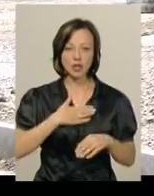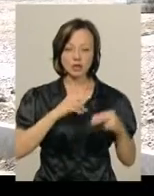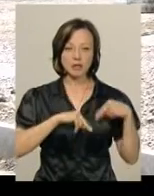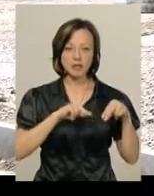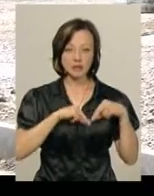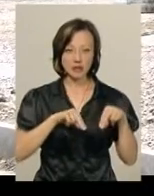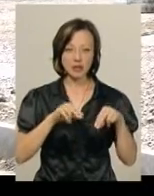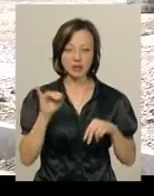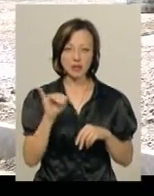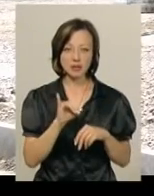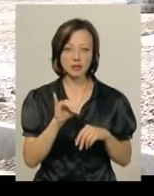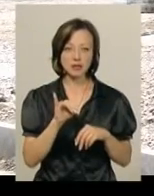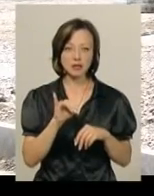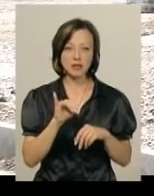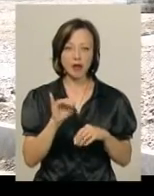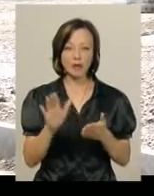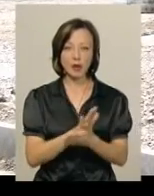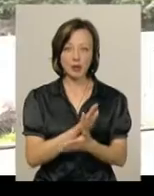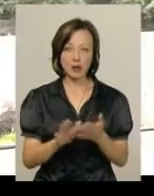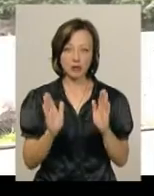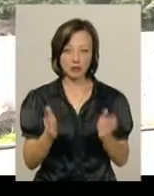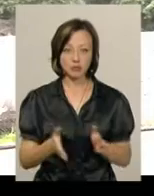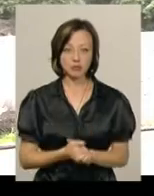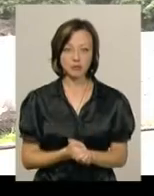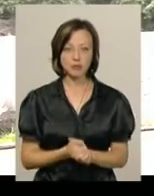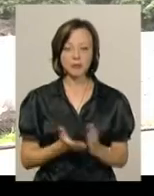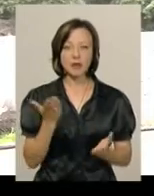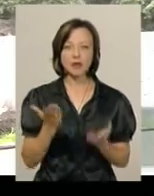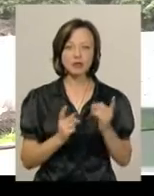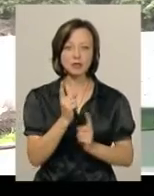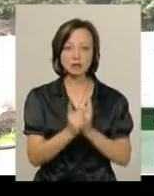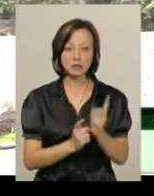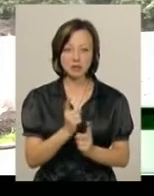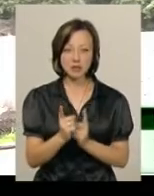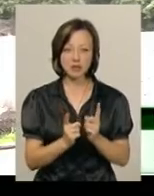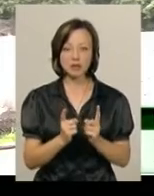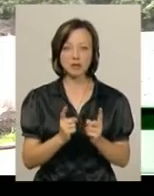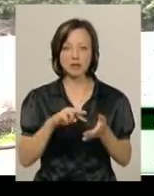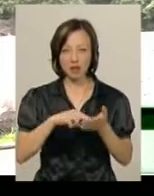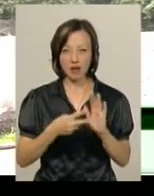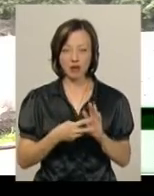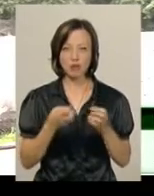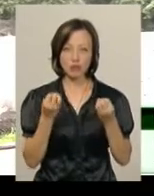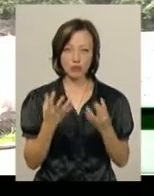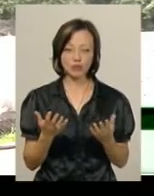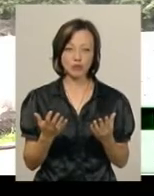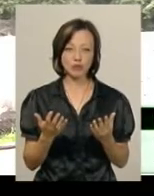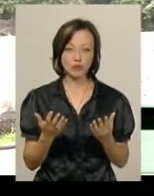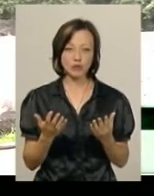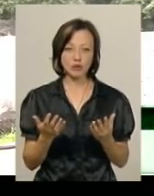працівники і здійснювати прибирання. Якщо буде якісь зміни розвитку концепції, ми просто зібрали